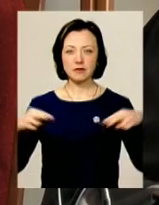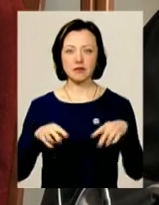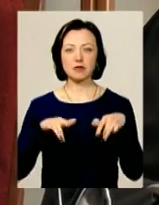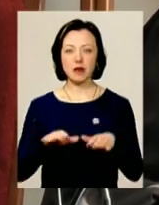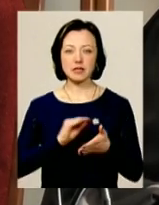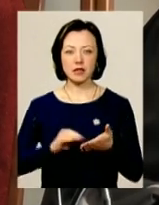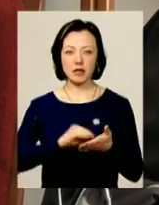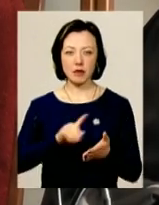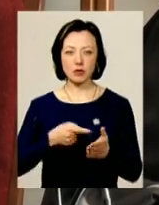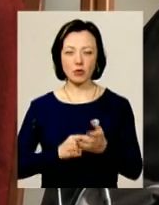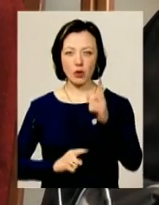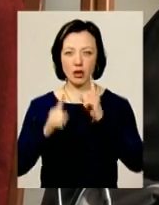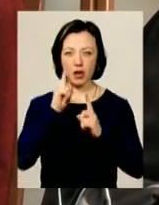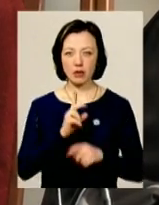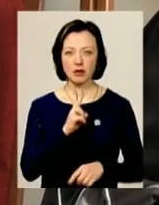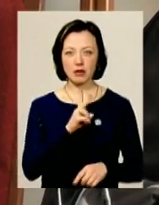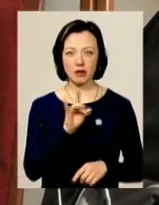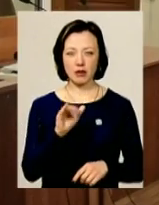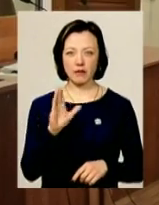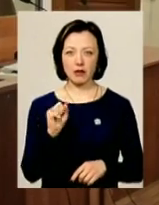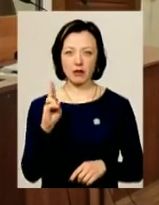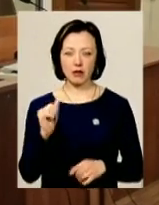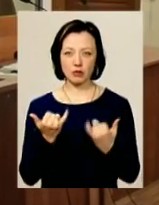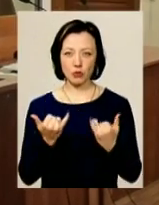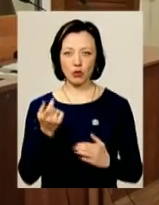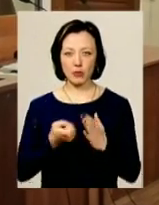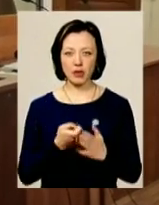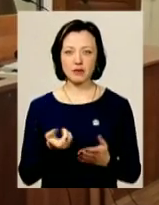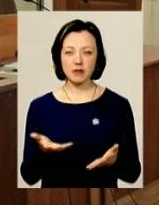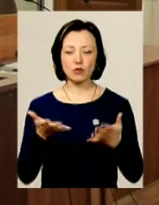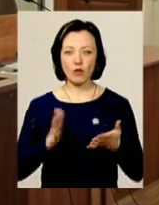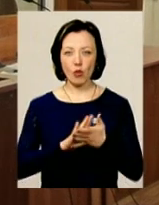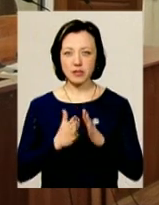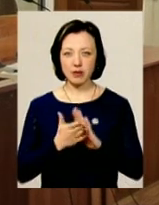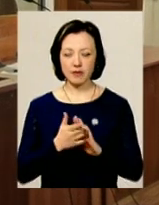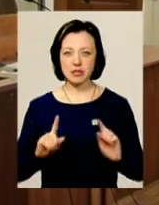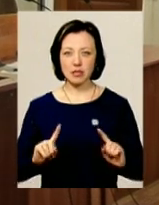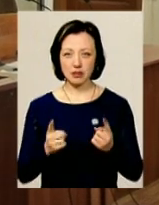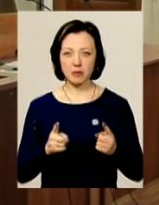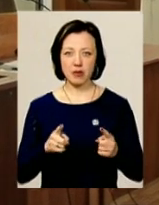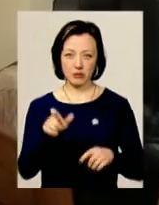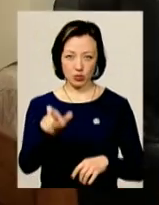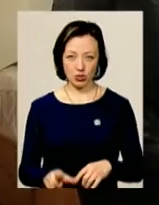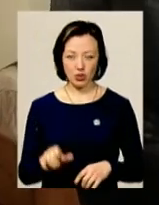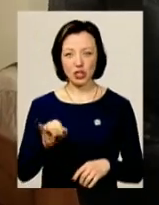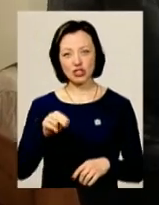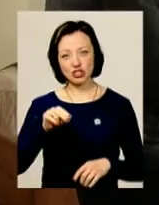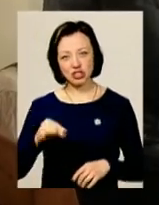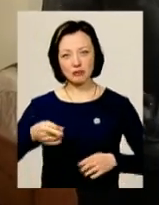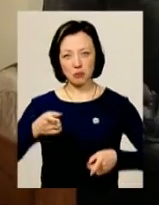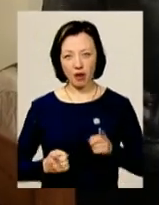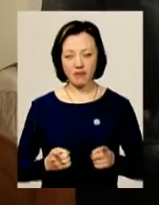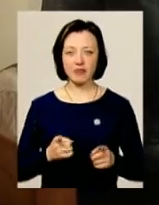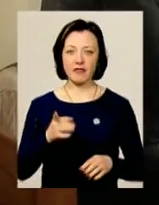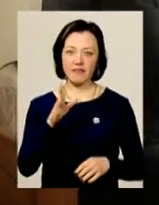справі секретаря Хмельницької міськради Михайла Кривака. Сьогодні їх допитали, з'ясовували обставини затримання посадовця і чи справді, на думку